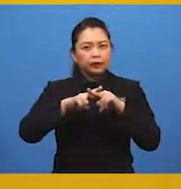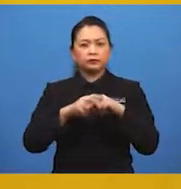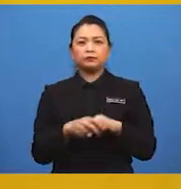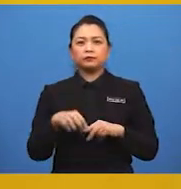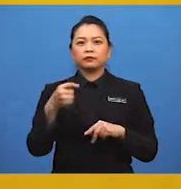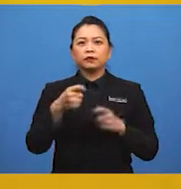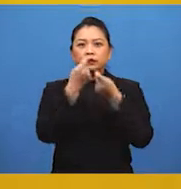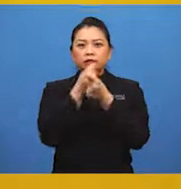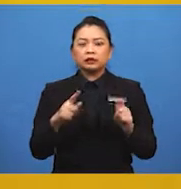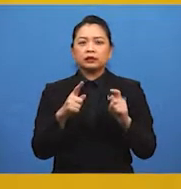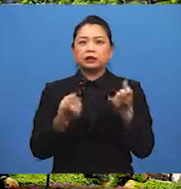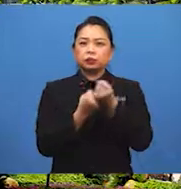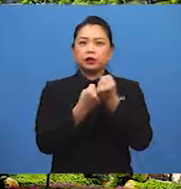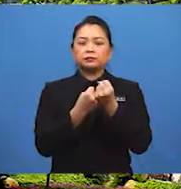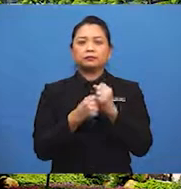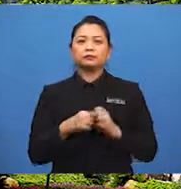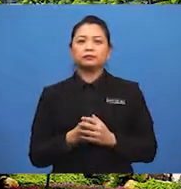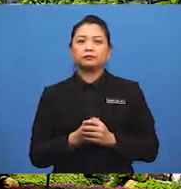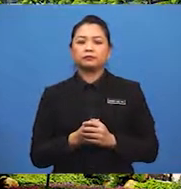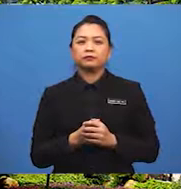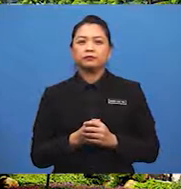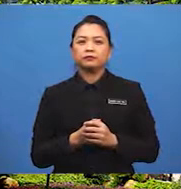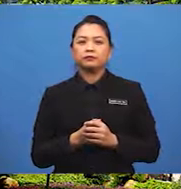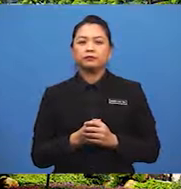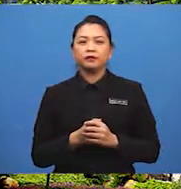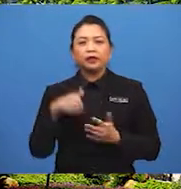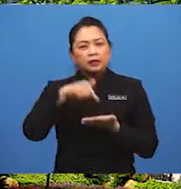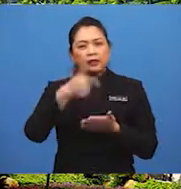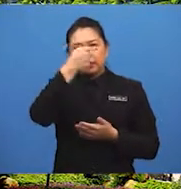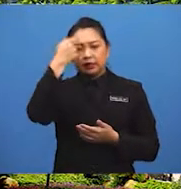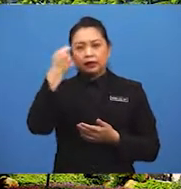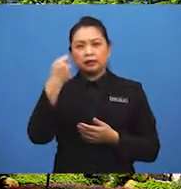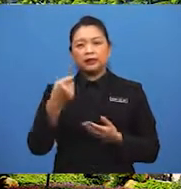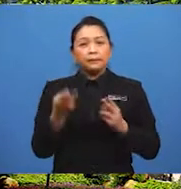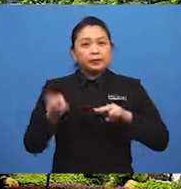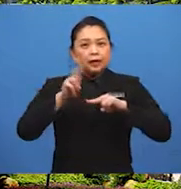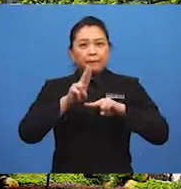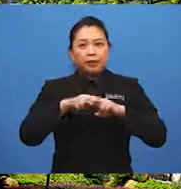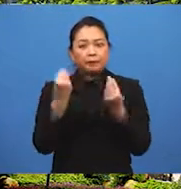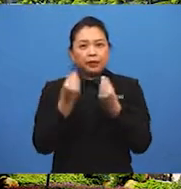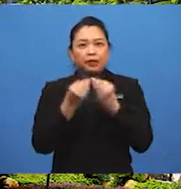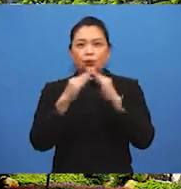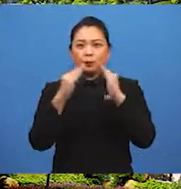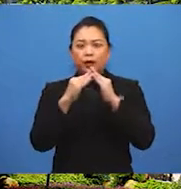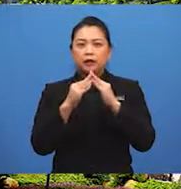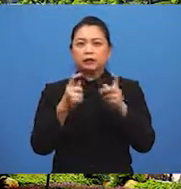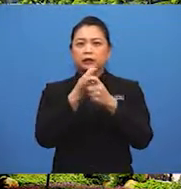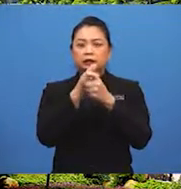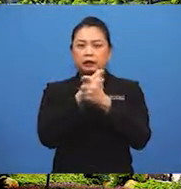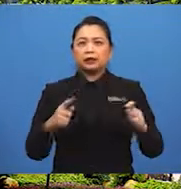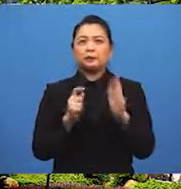telah mencemarkan air. Ini kerana pertambahan bilangan rumah telah